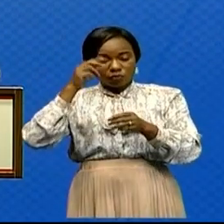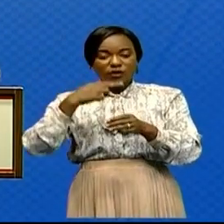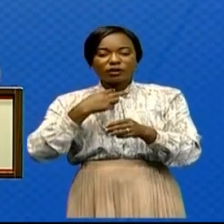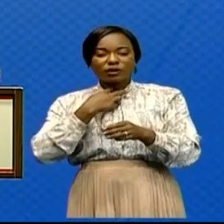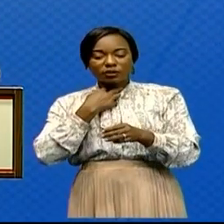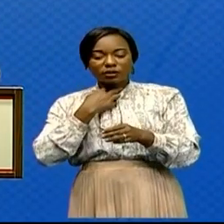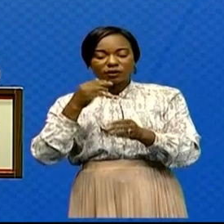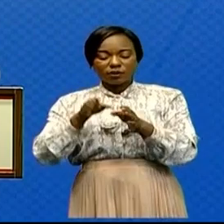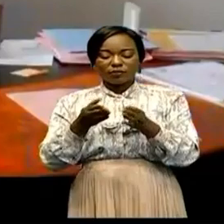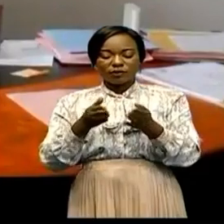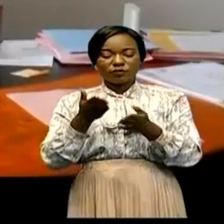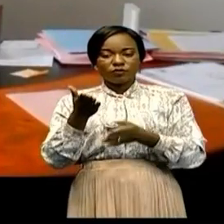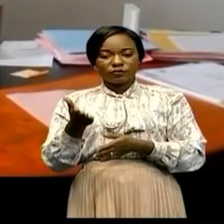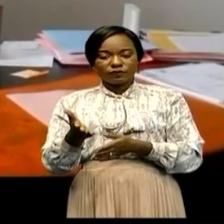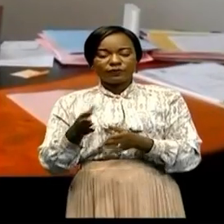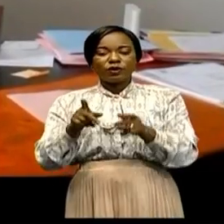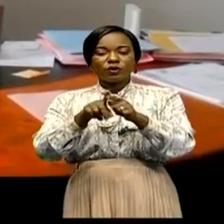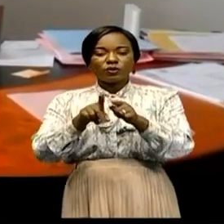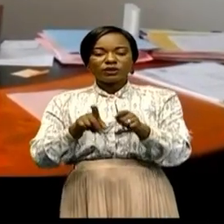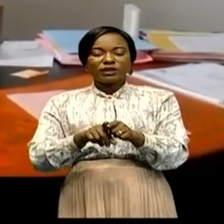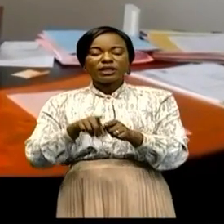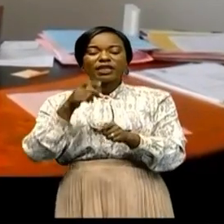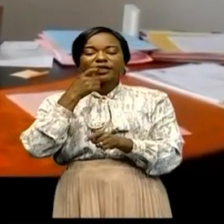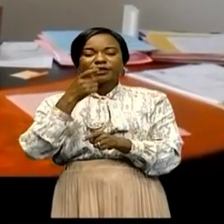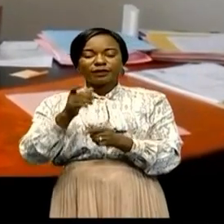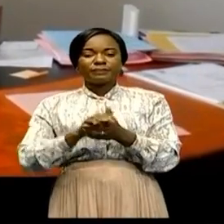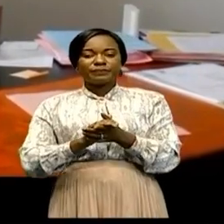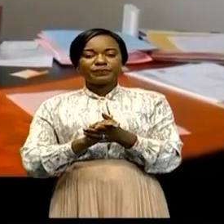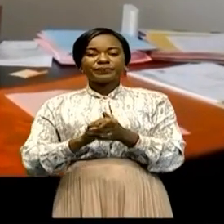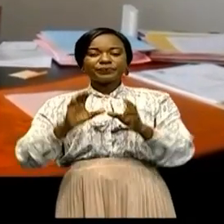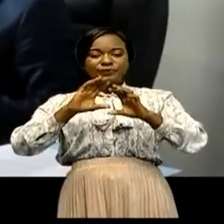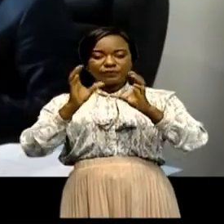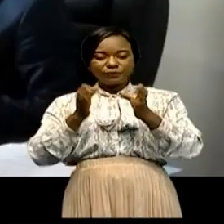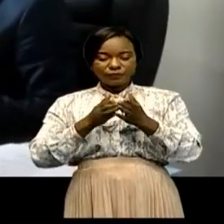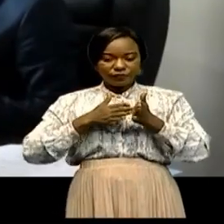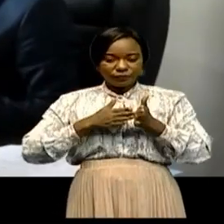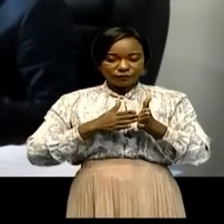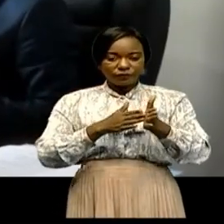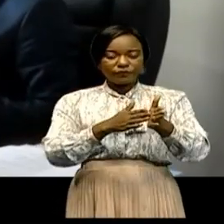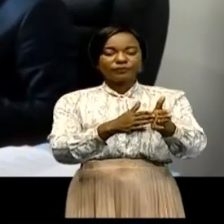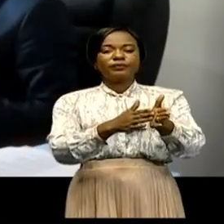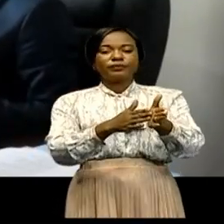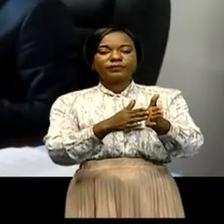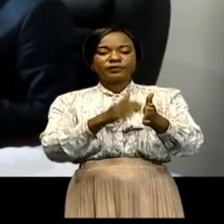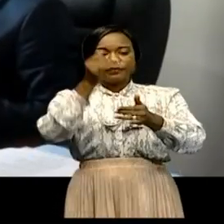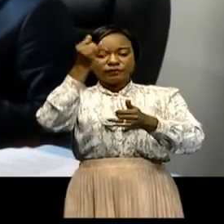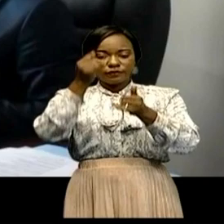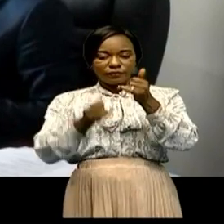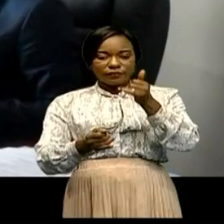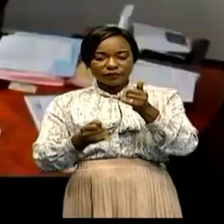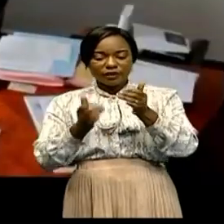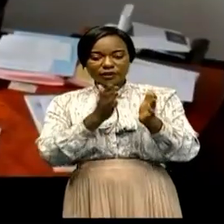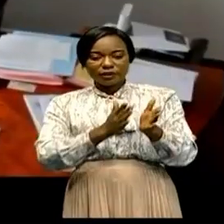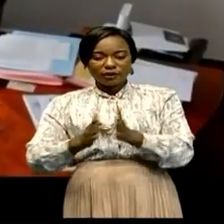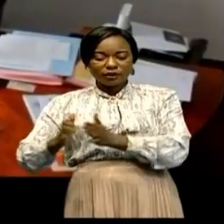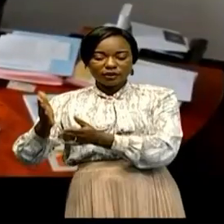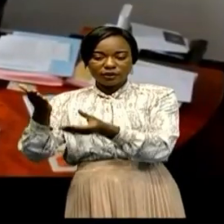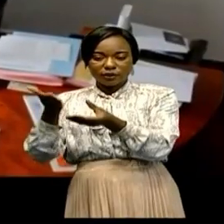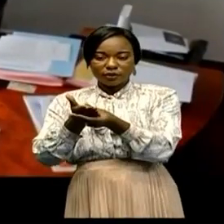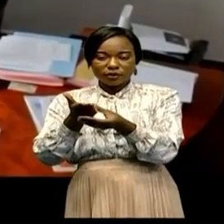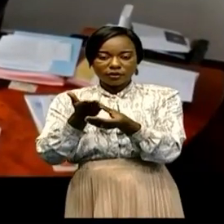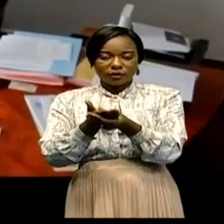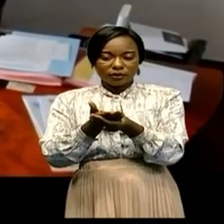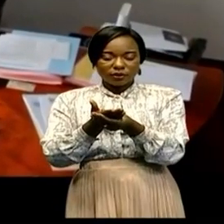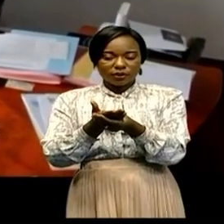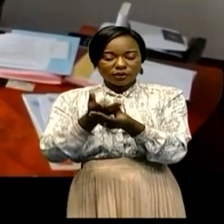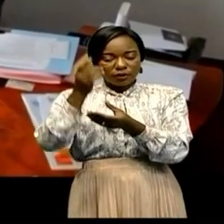Par ailleurs, il a souligné que le comité de suivi s'attelle à finaliser l'élaboration du dossier d'appel d'offres